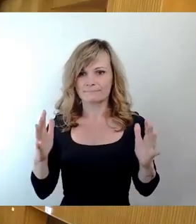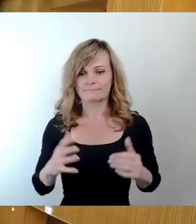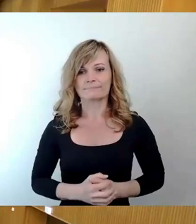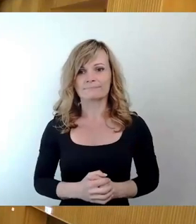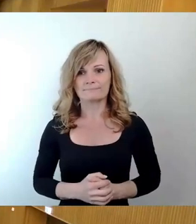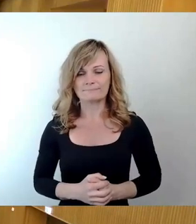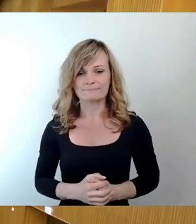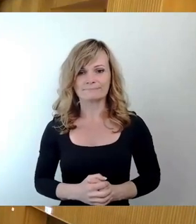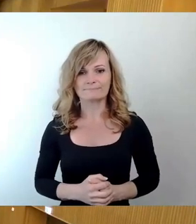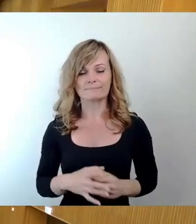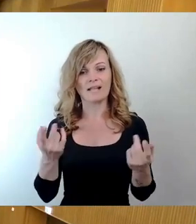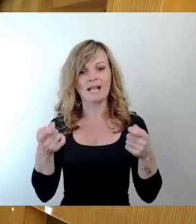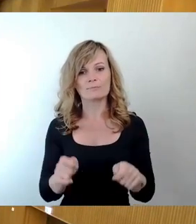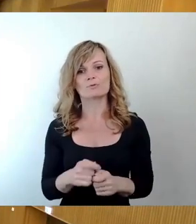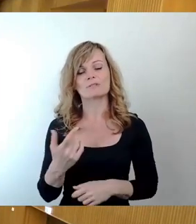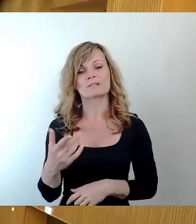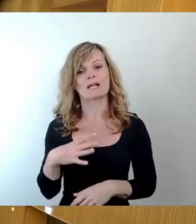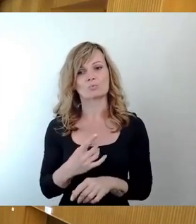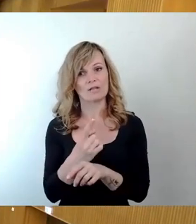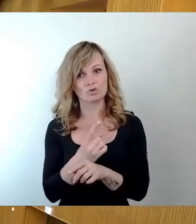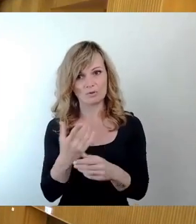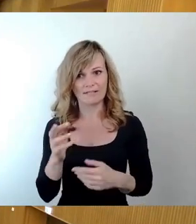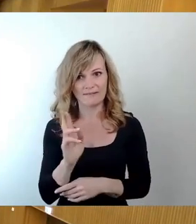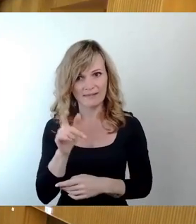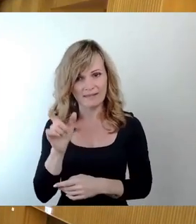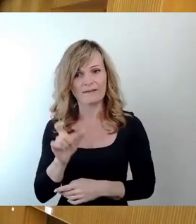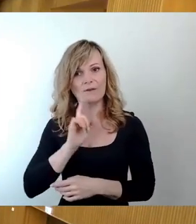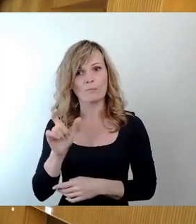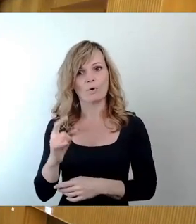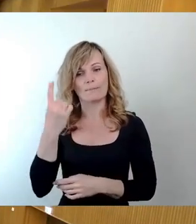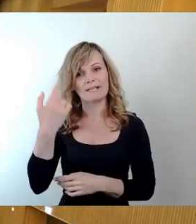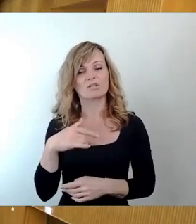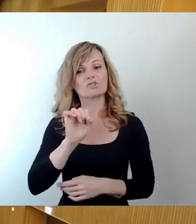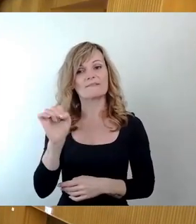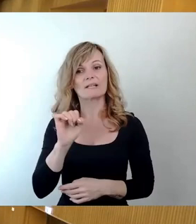Zum Abschluss der Aktuellen Stunde Baubürgermeister Stefan Kühn, bitte schon.